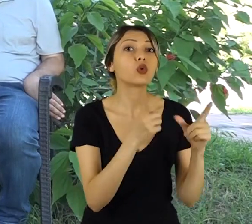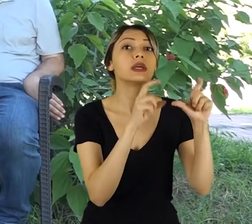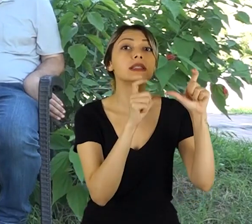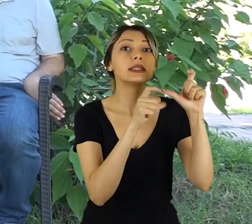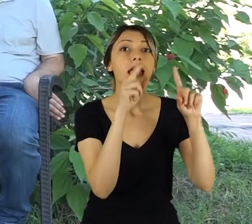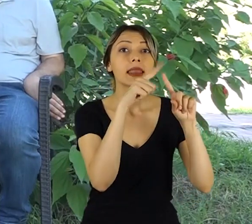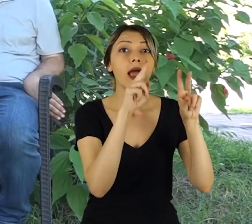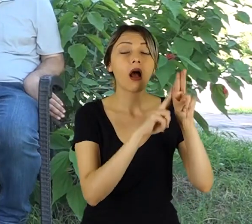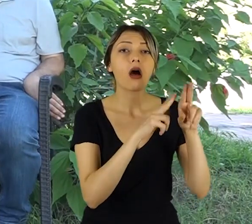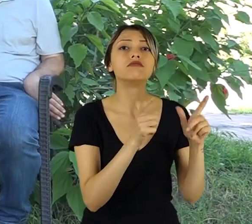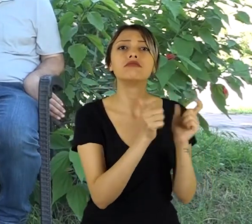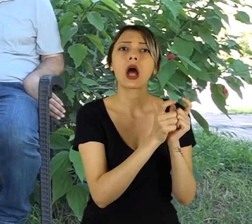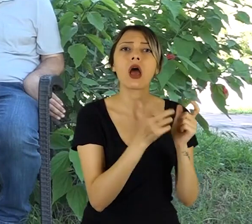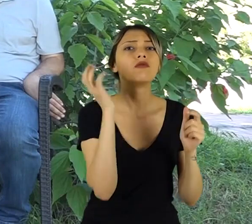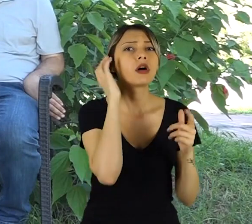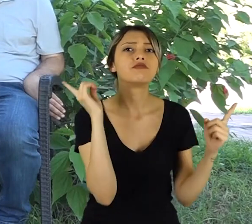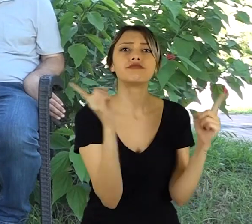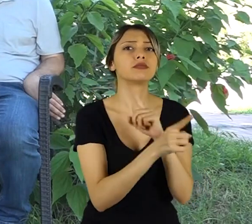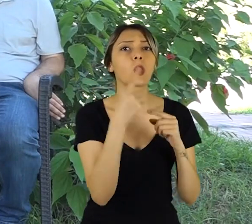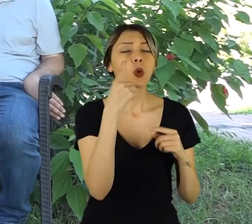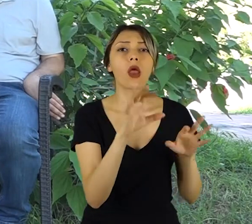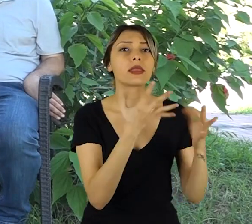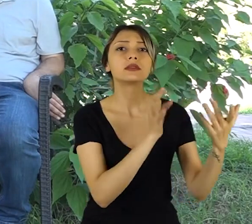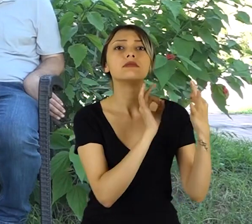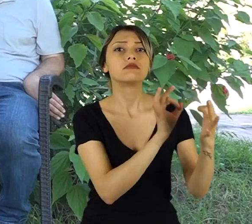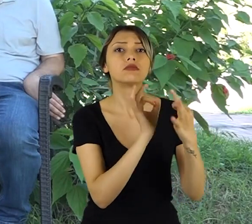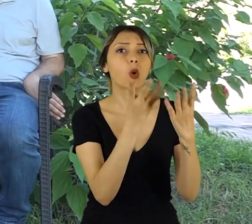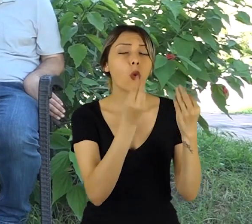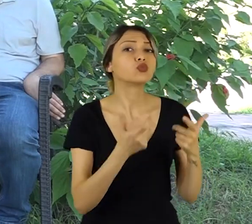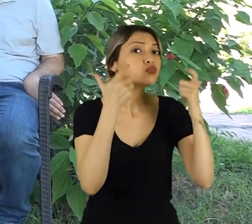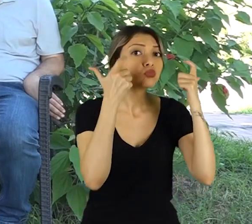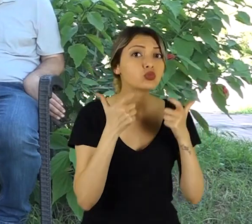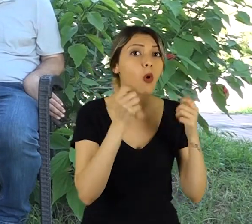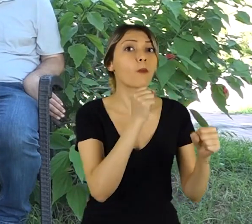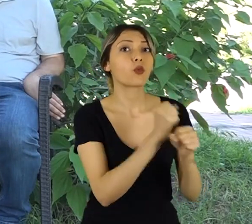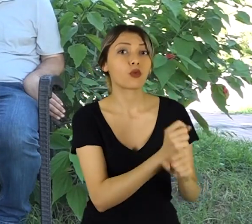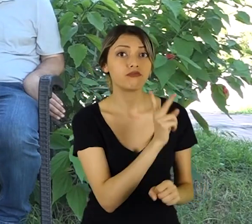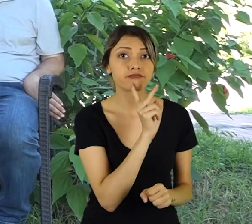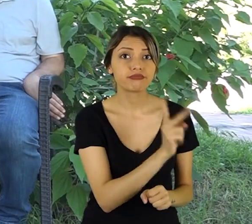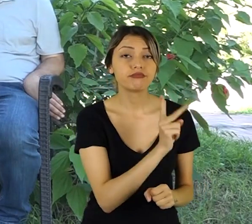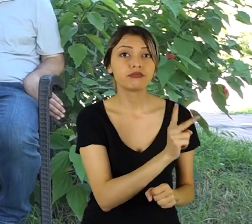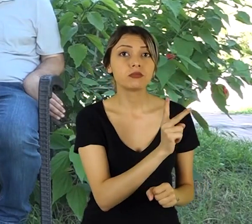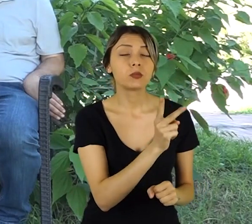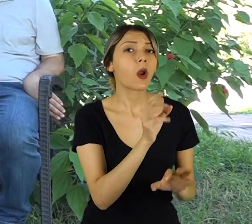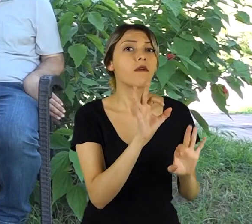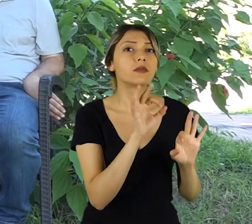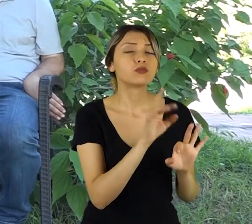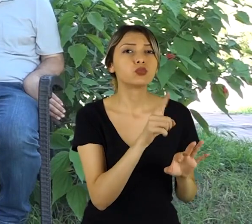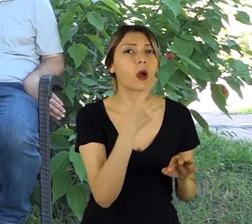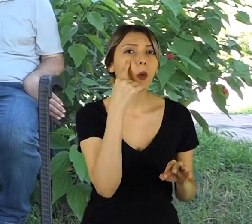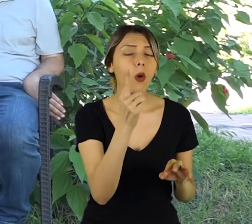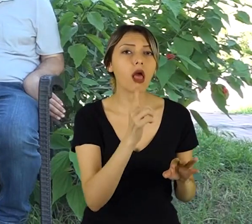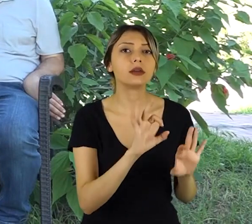iletişiminiz nasıl oldu? Bu yöneticilik ve sorumluluk duygularınızla